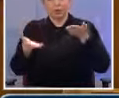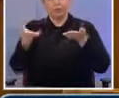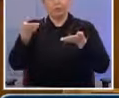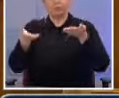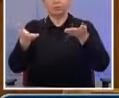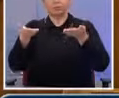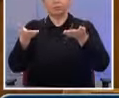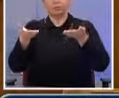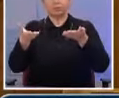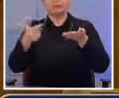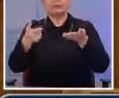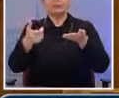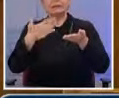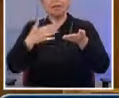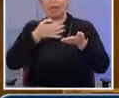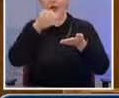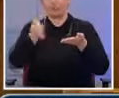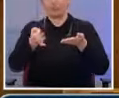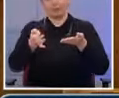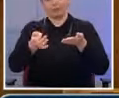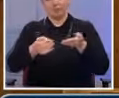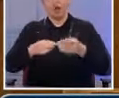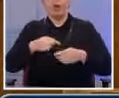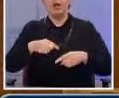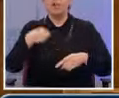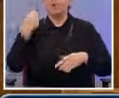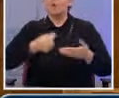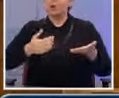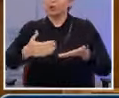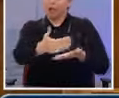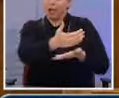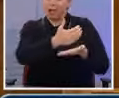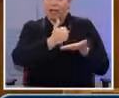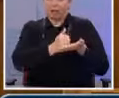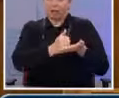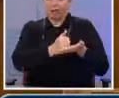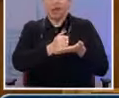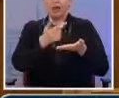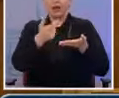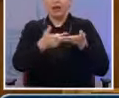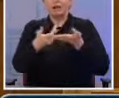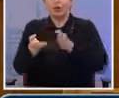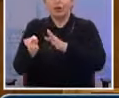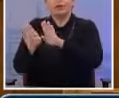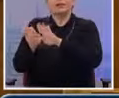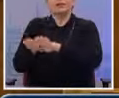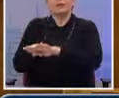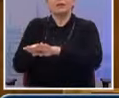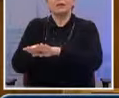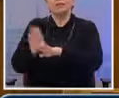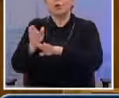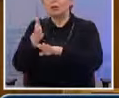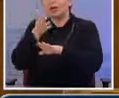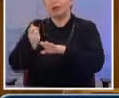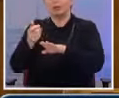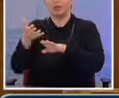Με απλά λόγια, για πρώτη φορά τα δημόσια έσοδα αρκούν για να καλύψουμε όλες τις δημόσιες δαπάνες,